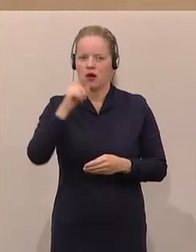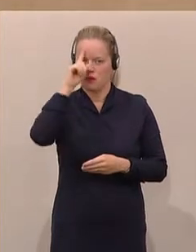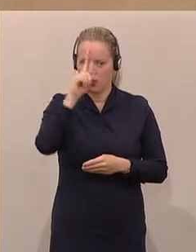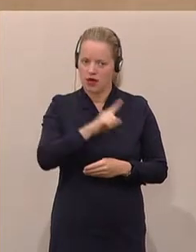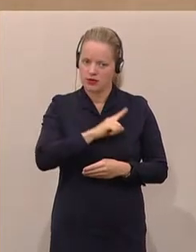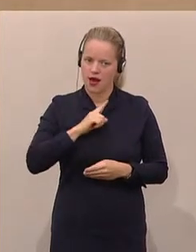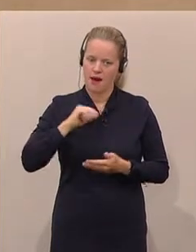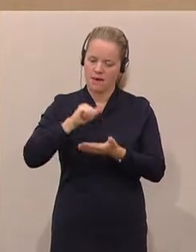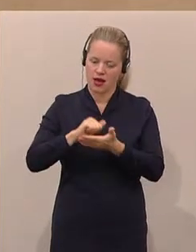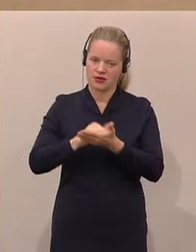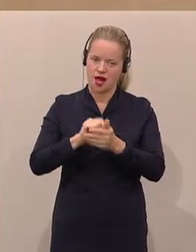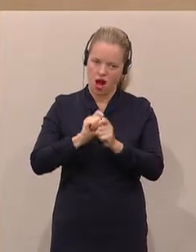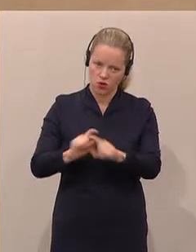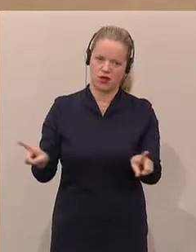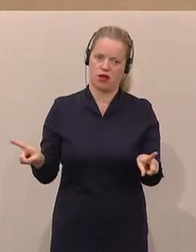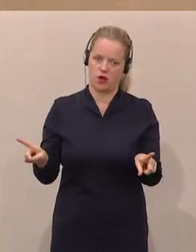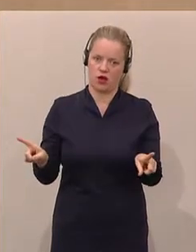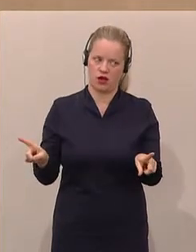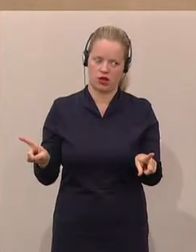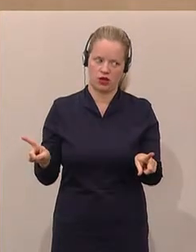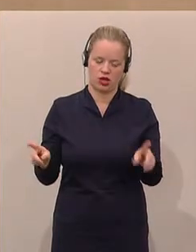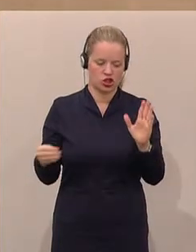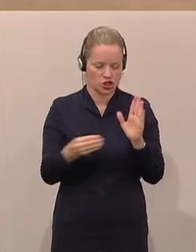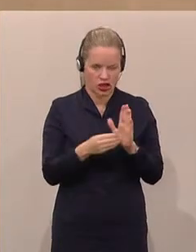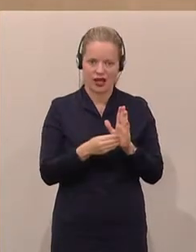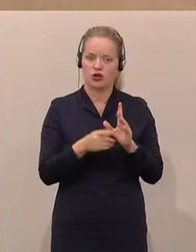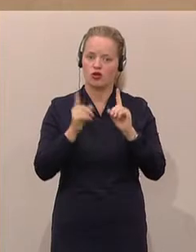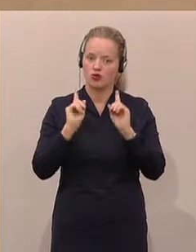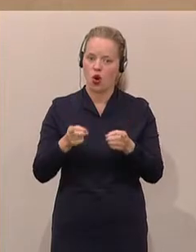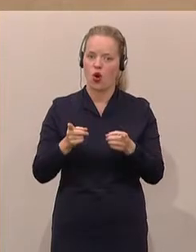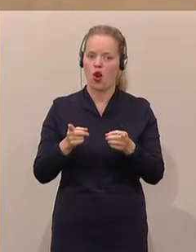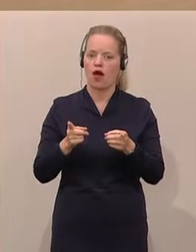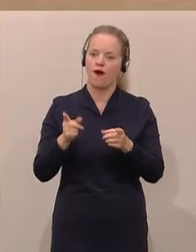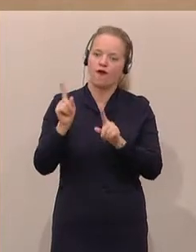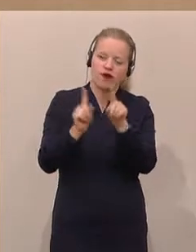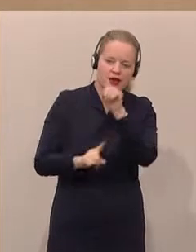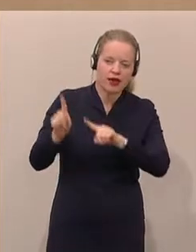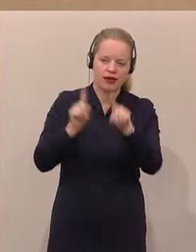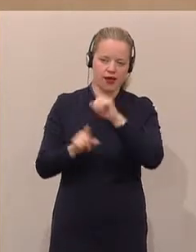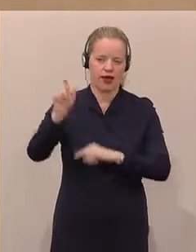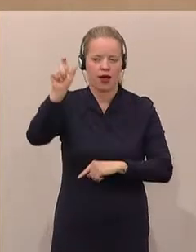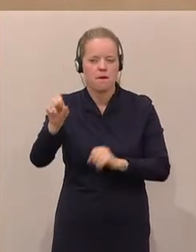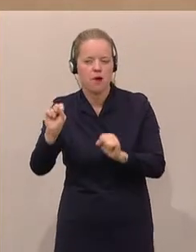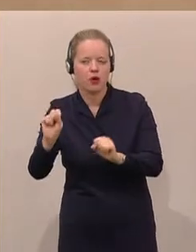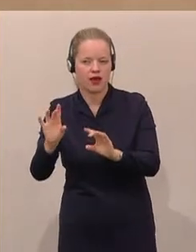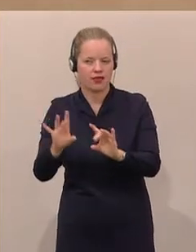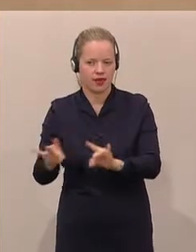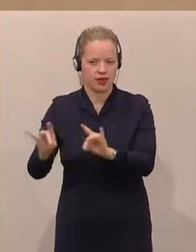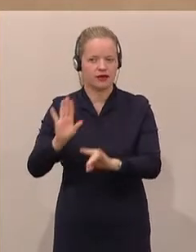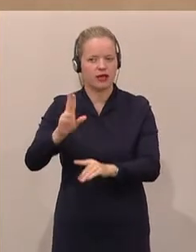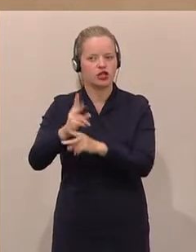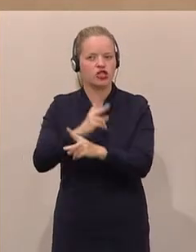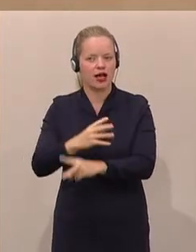Presseaussendungen vermehrt die Staatsbürgerschaft der Täter oder der Verdächtigen genannt werden soll. Und auch, wo